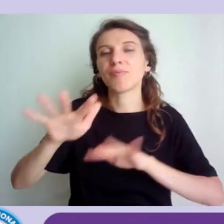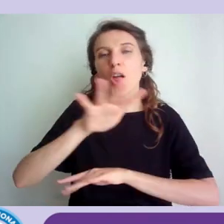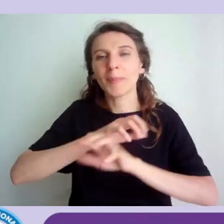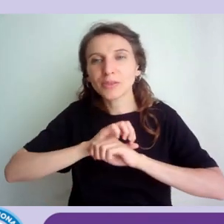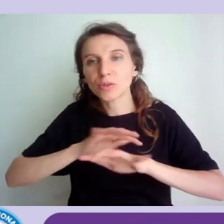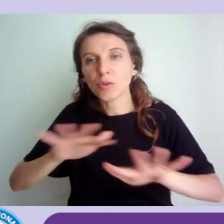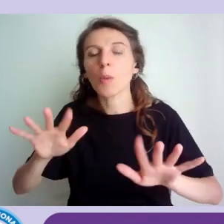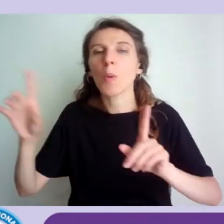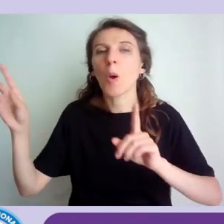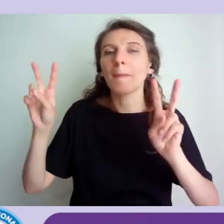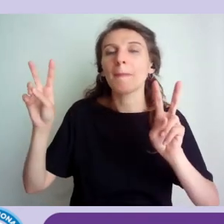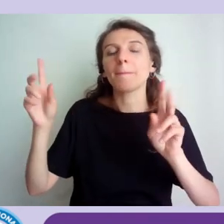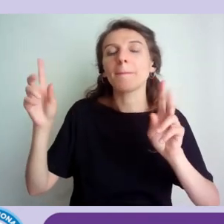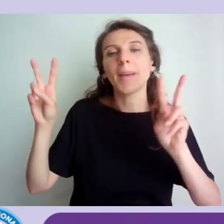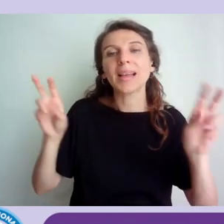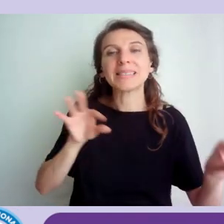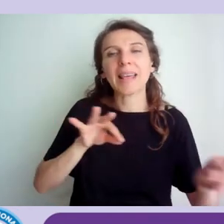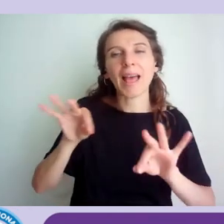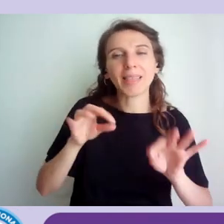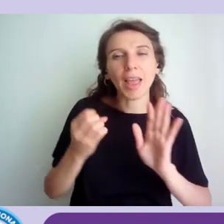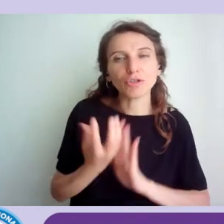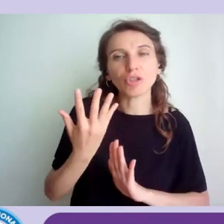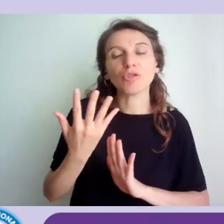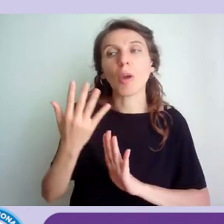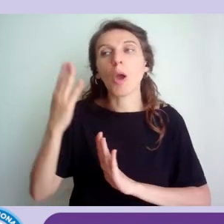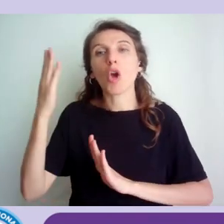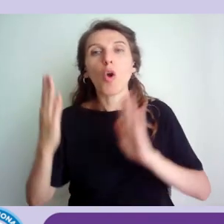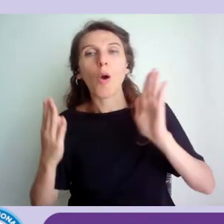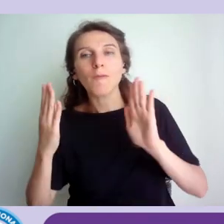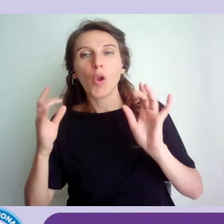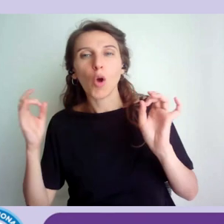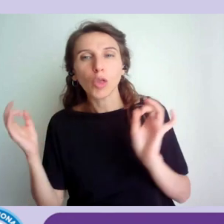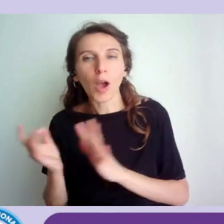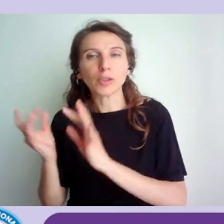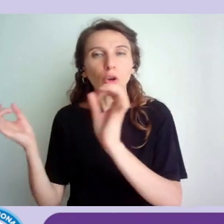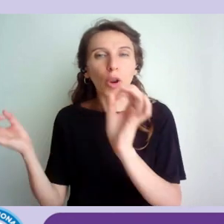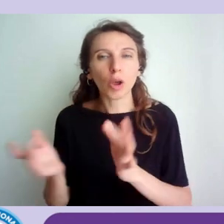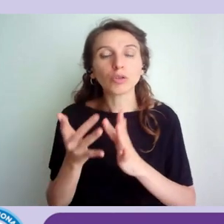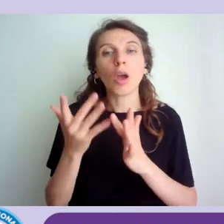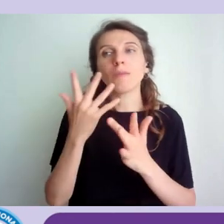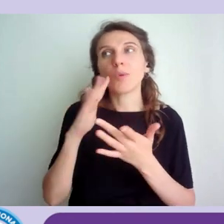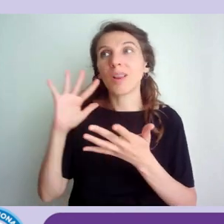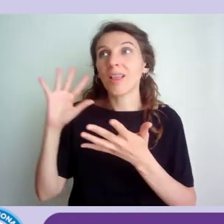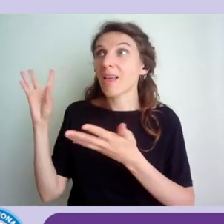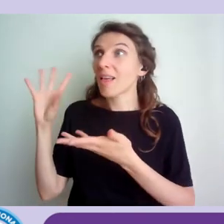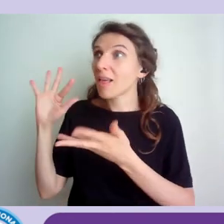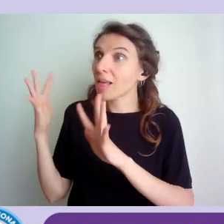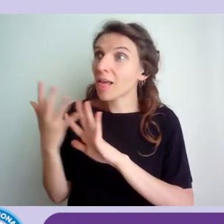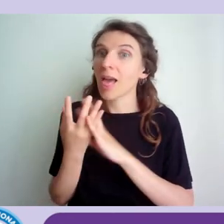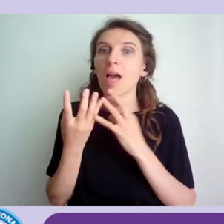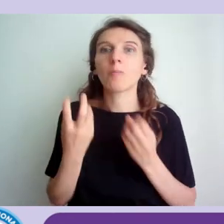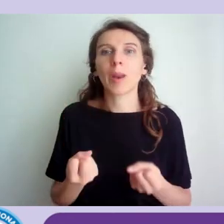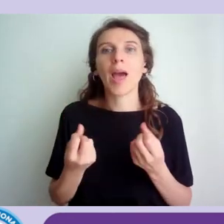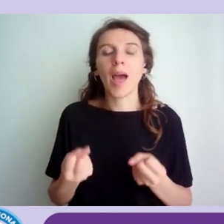momenti di confronto eh vuole anche comunque metterla in pratica ehm noi eh